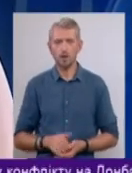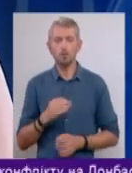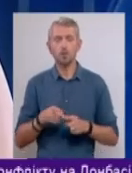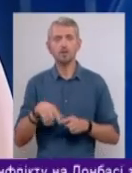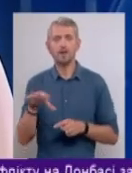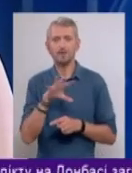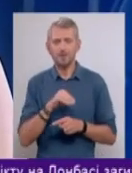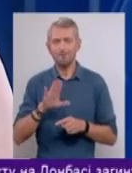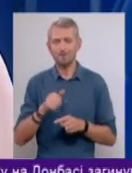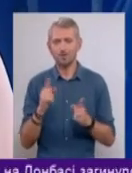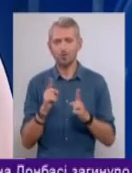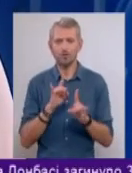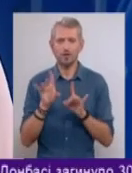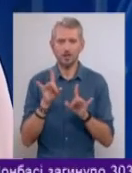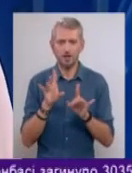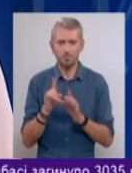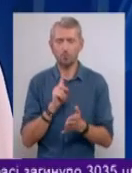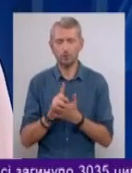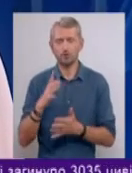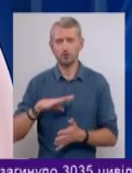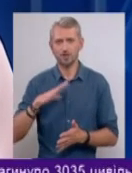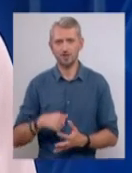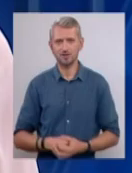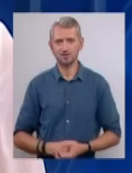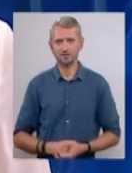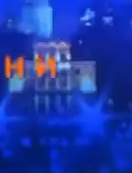все це і не тільки після невеличкої паузи. Обов'язково дочекайтеся.